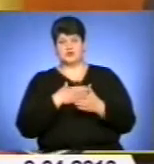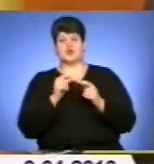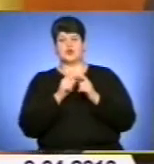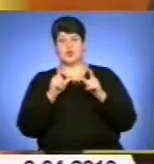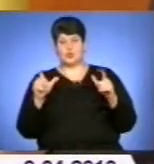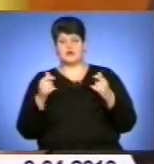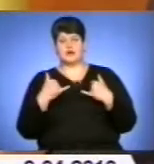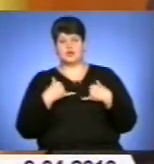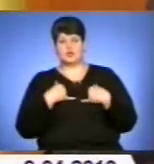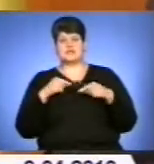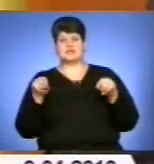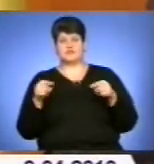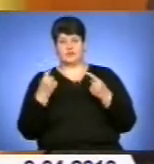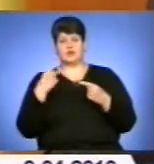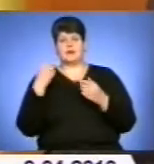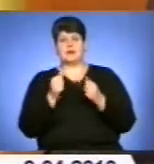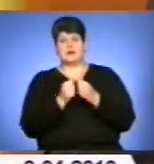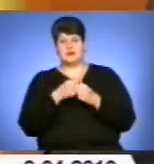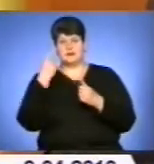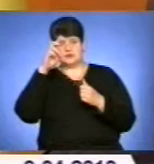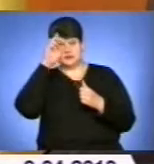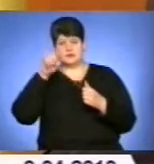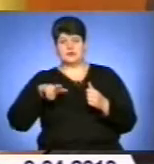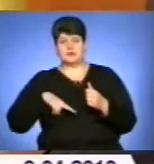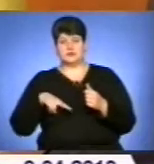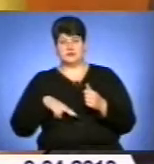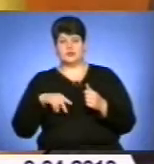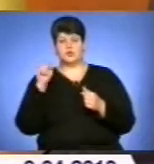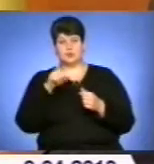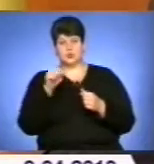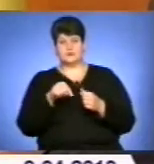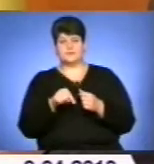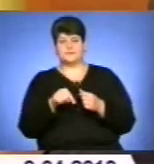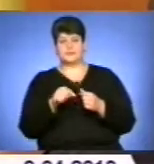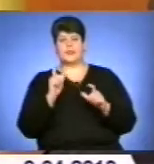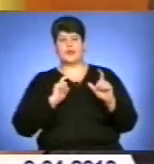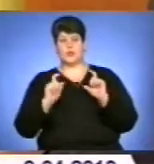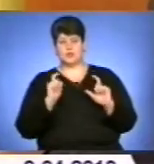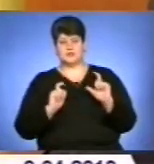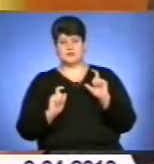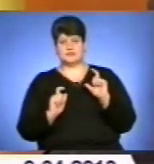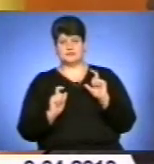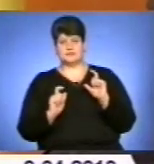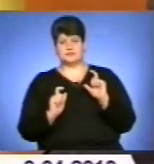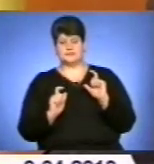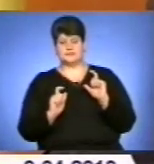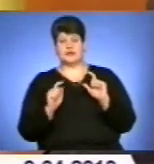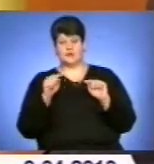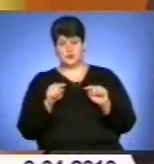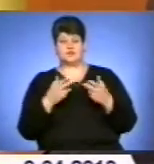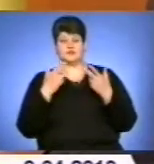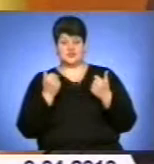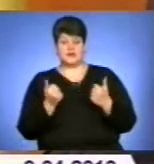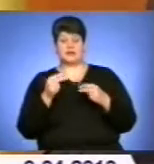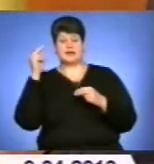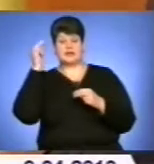у нас приобласній державної адміністрації, звичайно, тут курси і, звичайно, навчання,